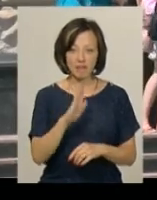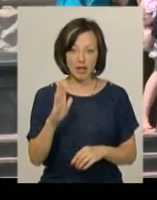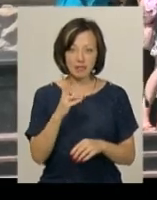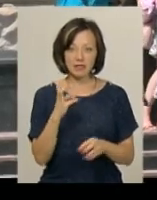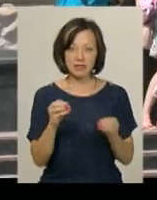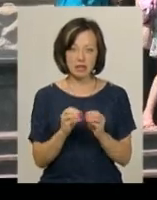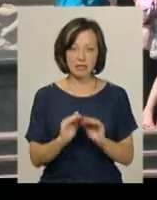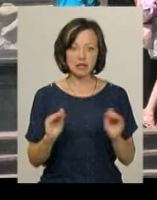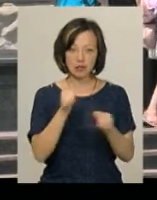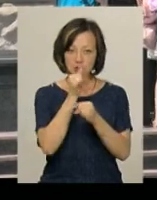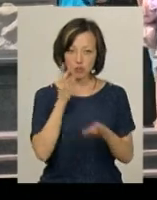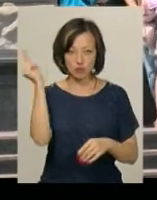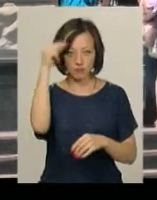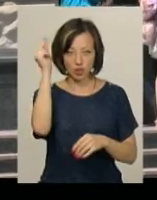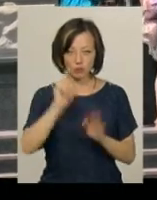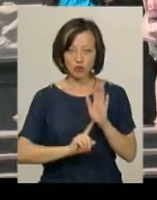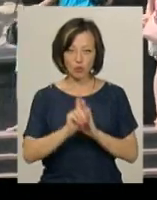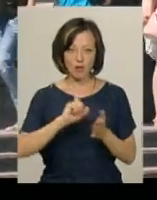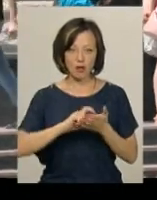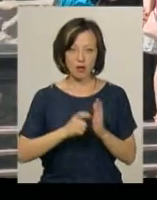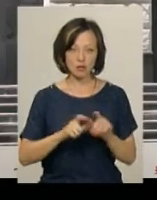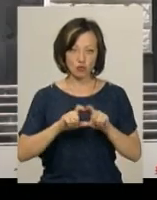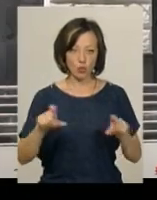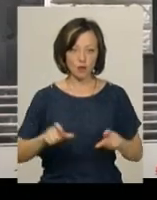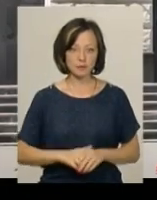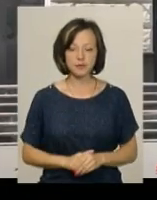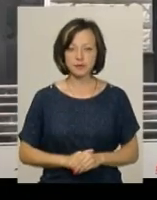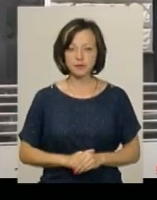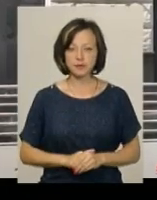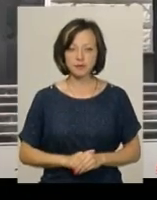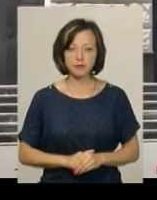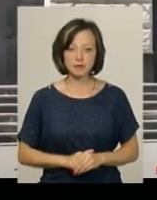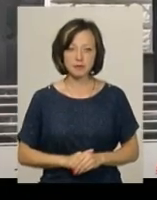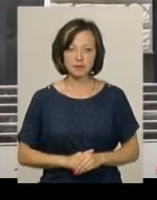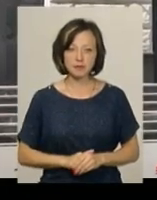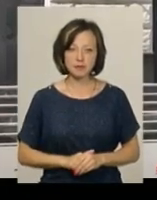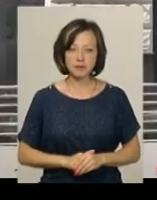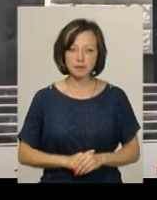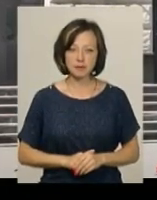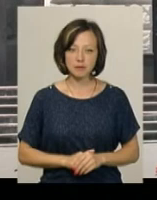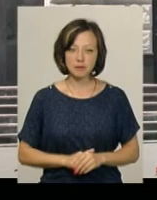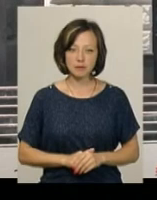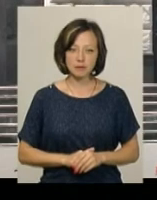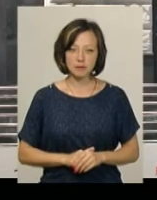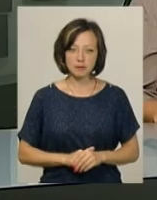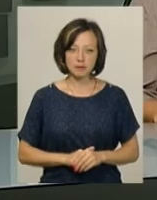210 дітей не зможуть навчатися у початкових класах «Славутинки». Ірина Аріон, Юрій Чорний, новини Поділяцентр.